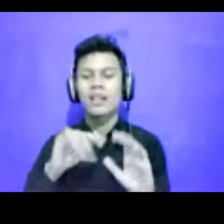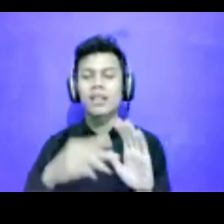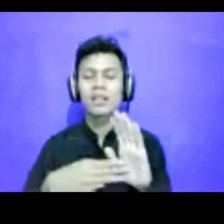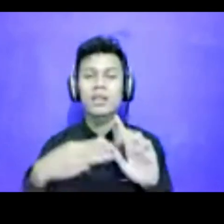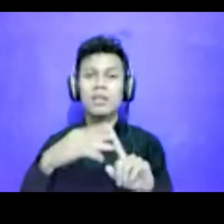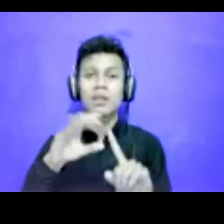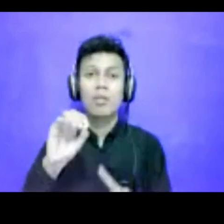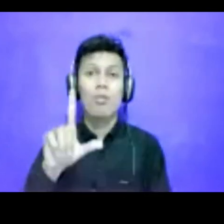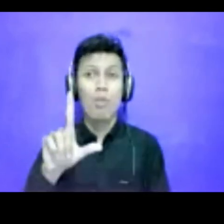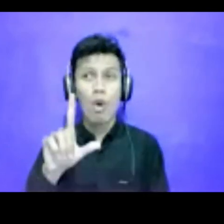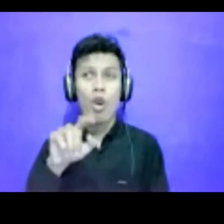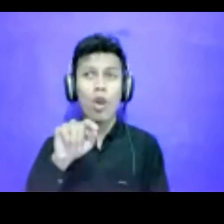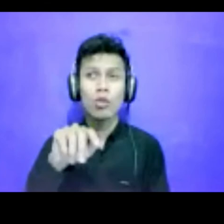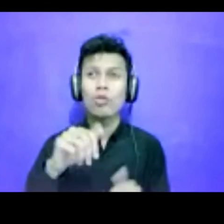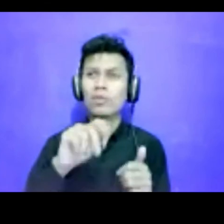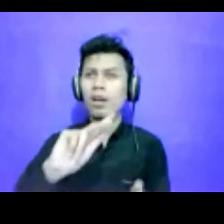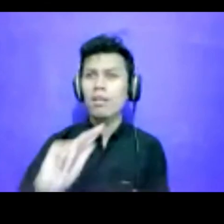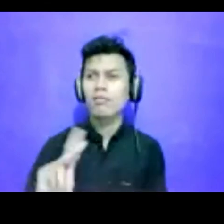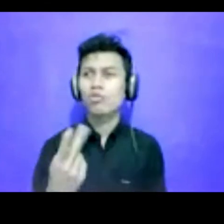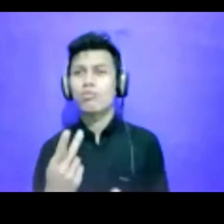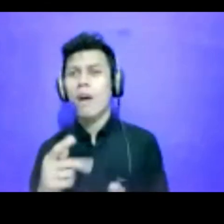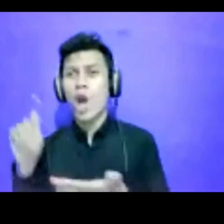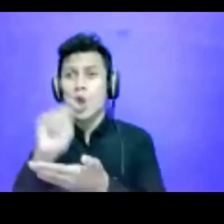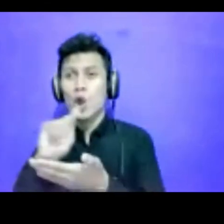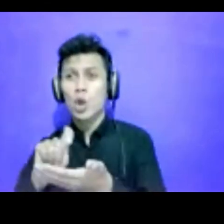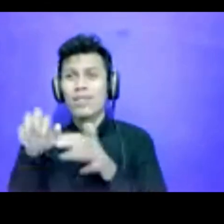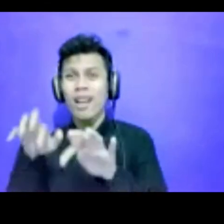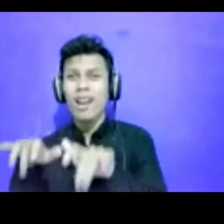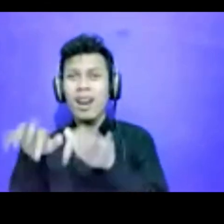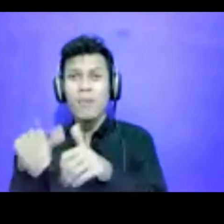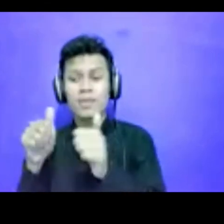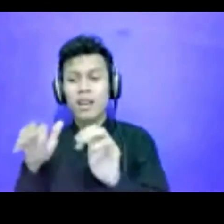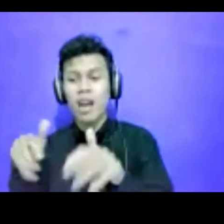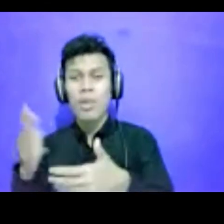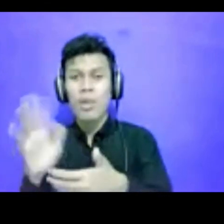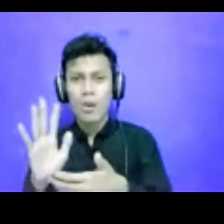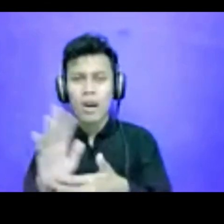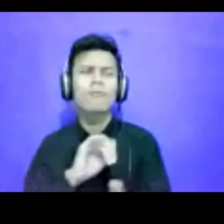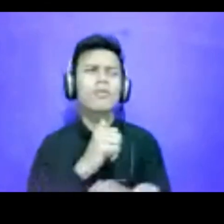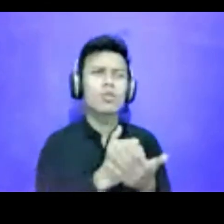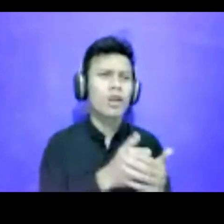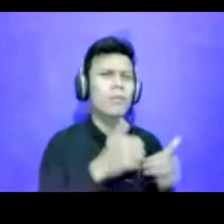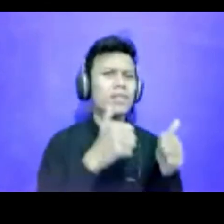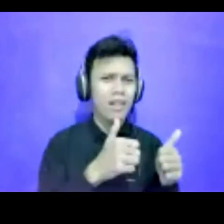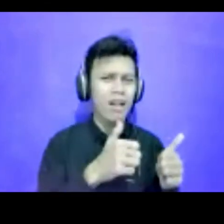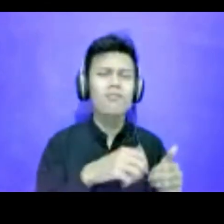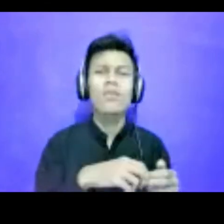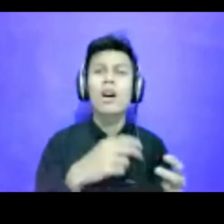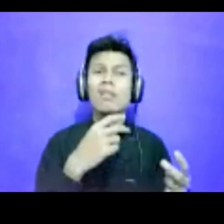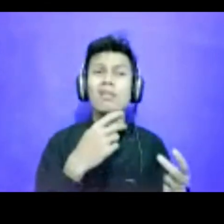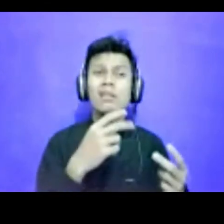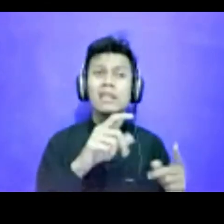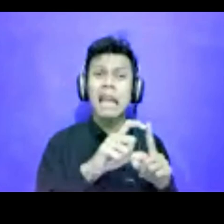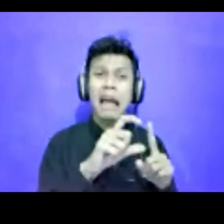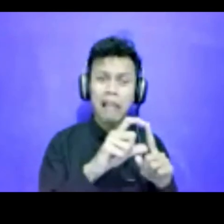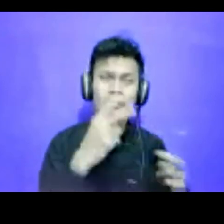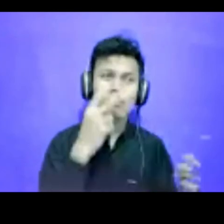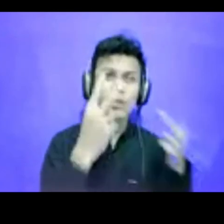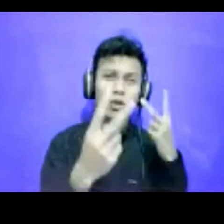dalam bentuk kulisan? Sebenarnya sangat mungkin ya, karena sebenarnya visualisasi data itu dilaku, dibikin,